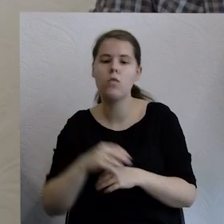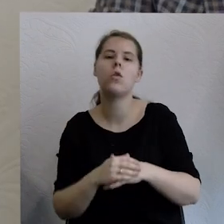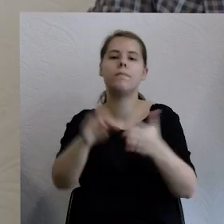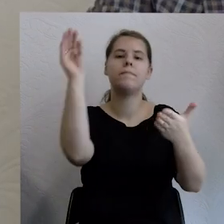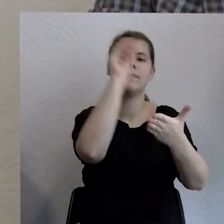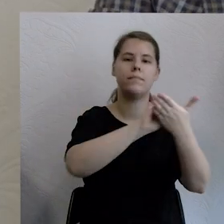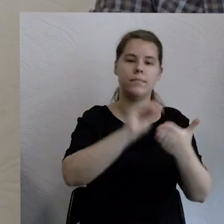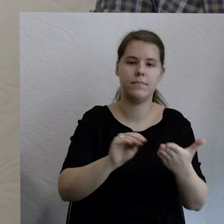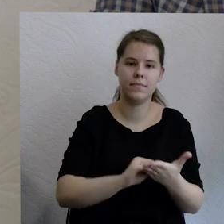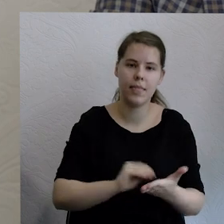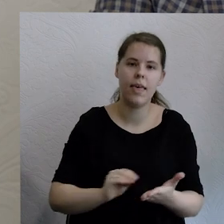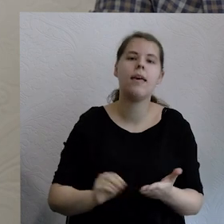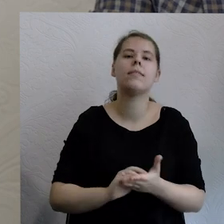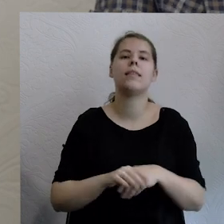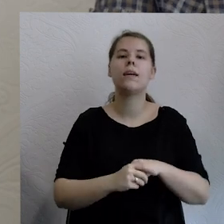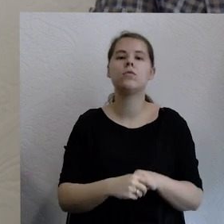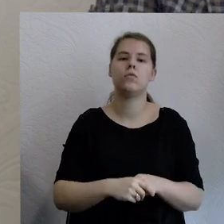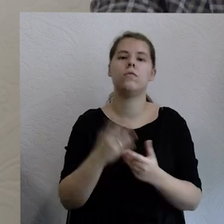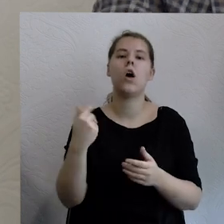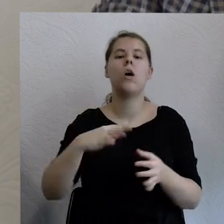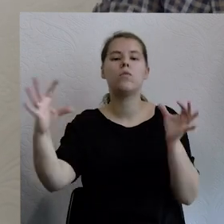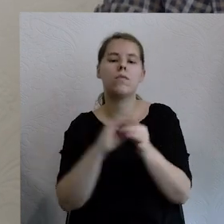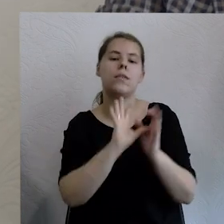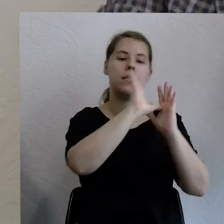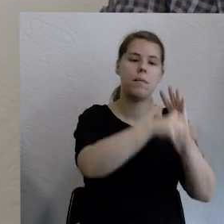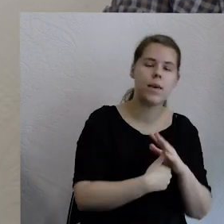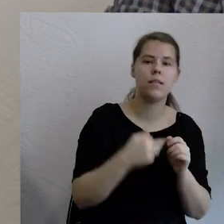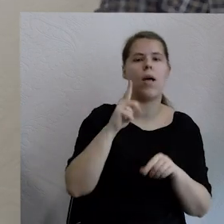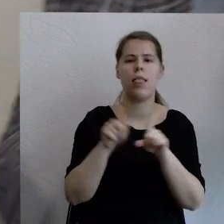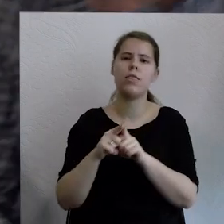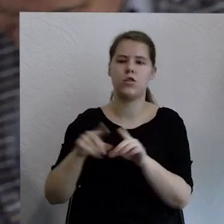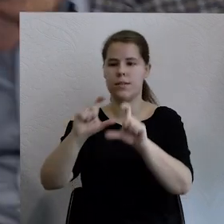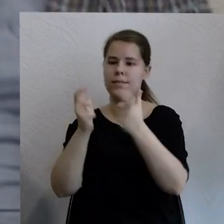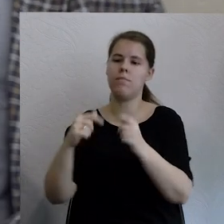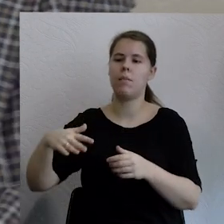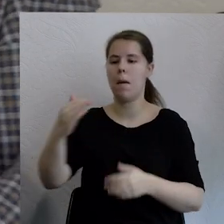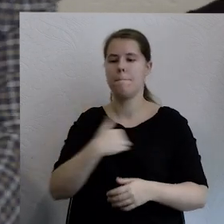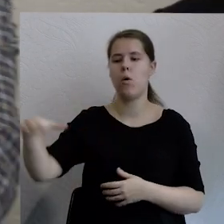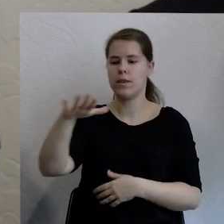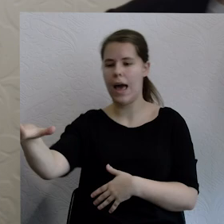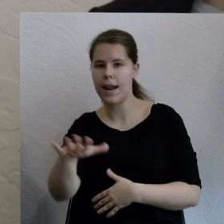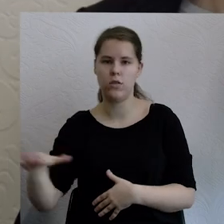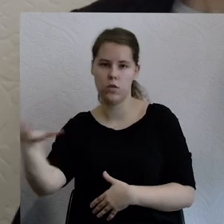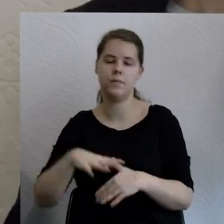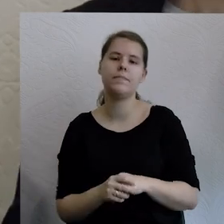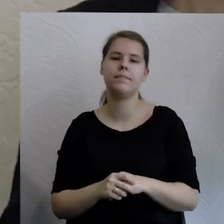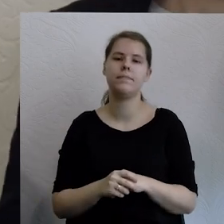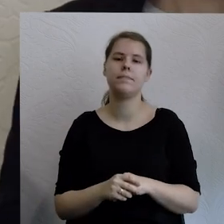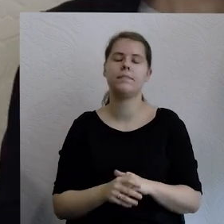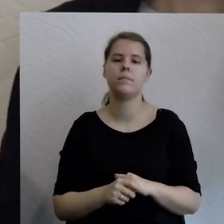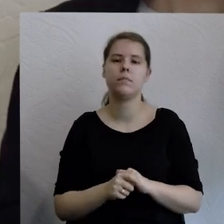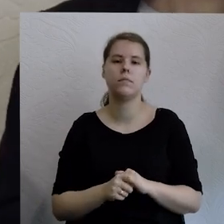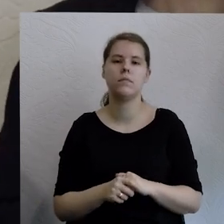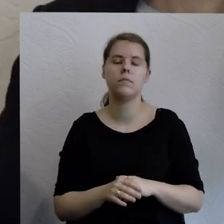strategicznych i foresightowych na poziomie miejskim, regionalnym i krajowym. Witam serdecznie i dziękuję za przyjęcie zaproszenia. Jest nam